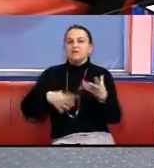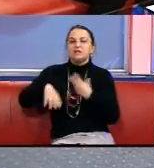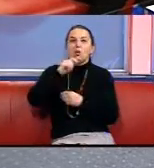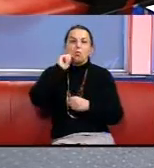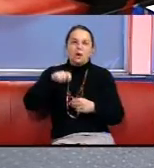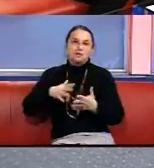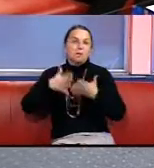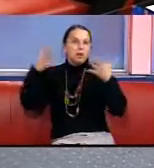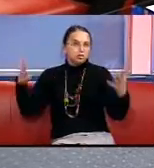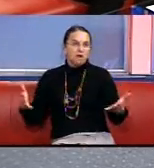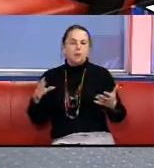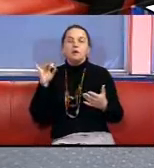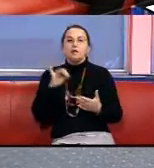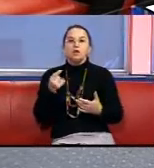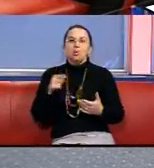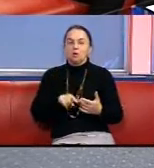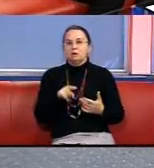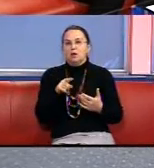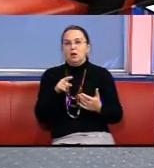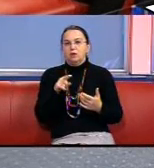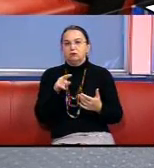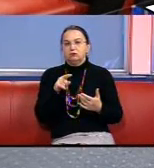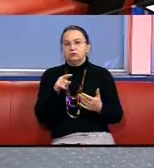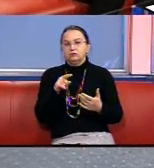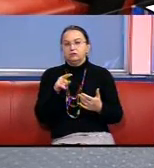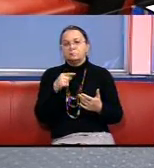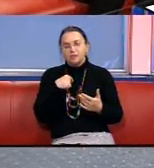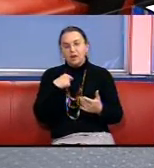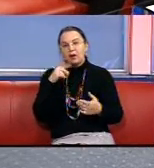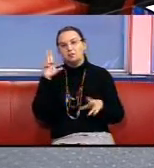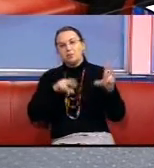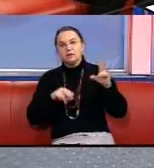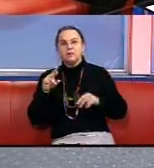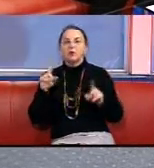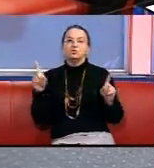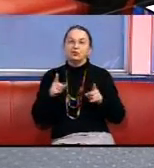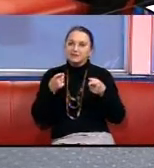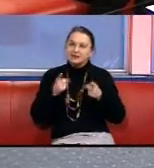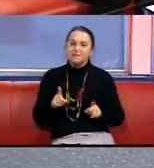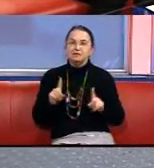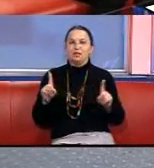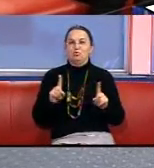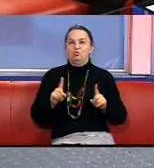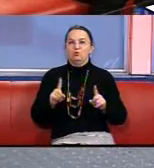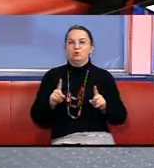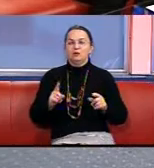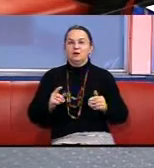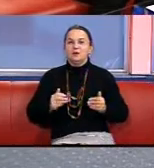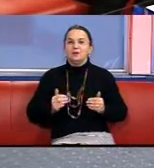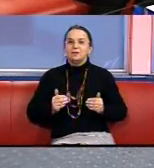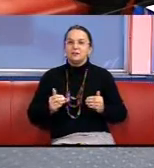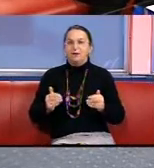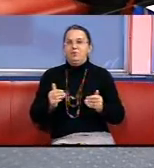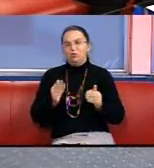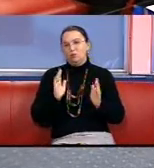І тоді я сподіваюся, що дійсно щось більше активно